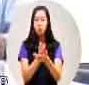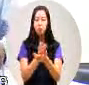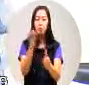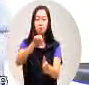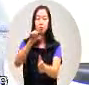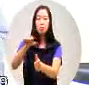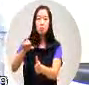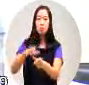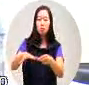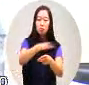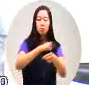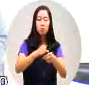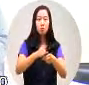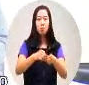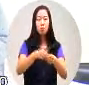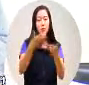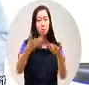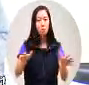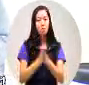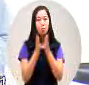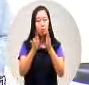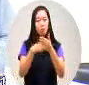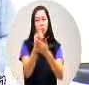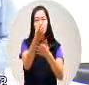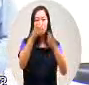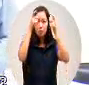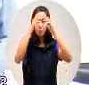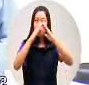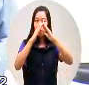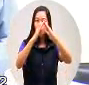台湾很多啊就我们高雄市政府啊平会开法